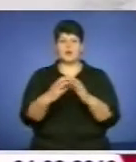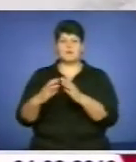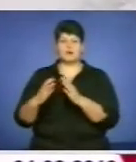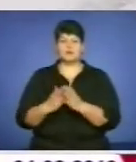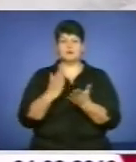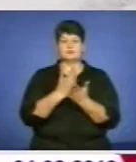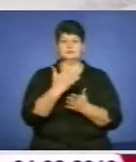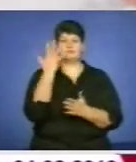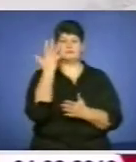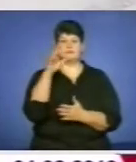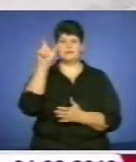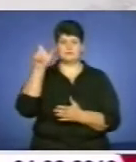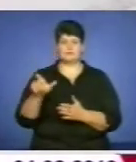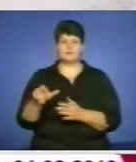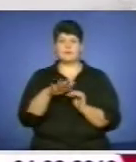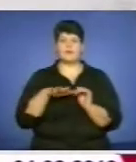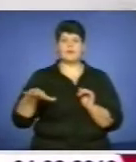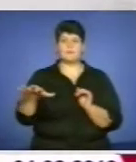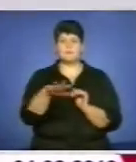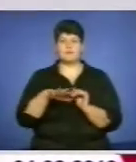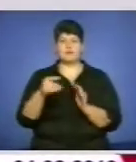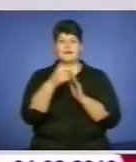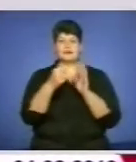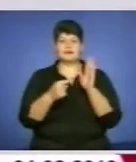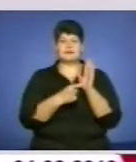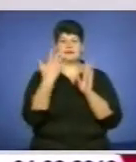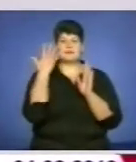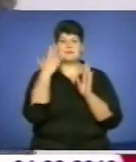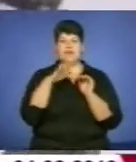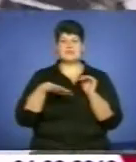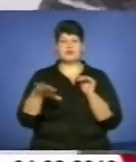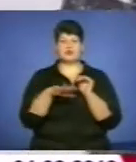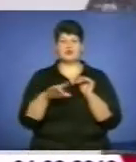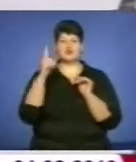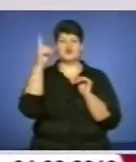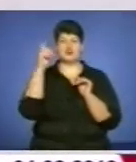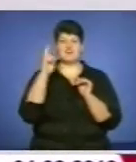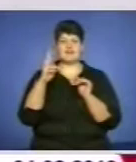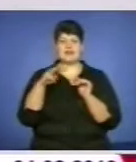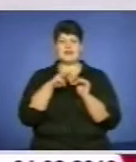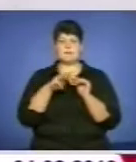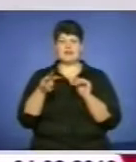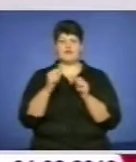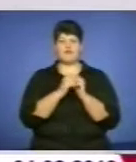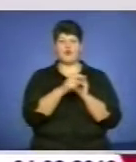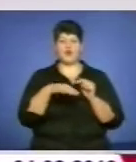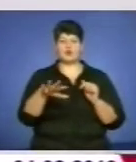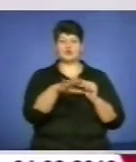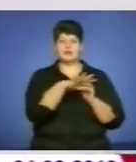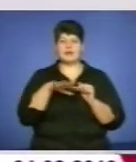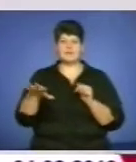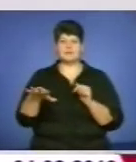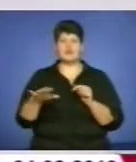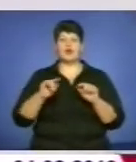із п'яти гравців. Поле для ловлі риби поділяється на п'ять зон, площою 100 квадратних метрів кожна. Спортсменам дозволяється